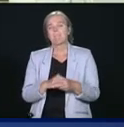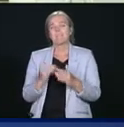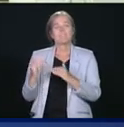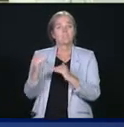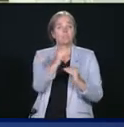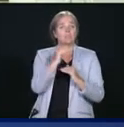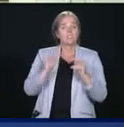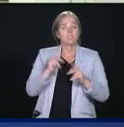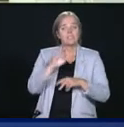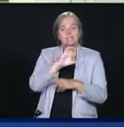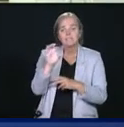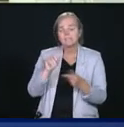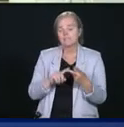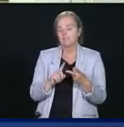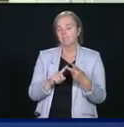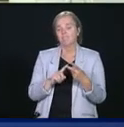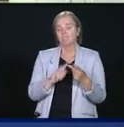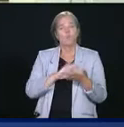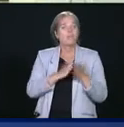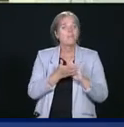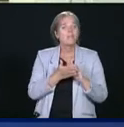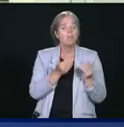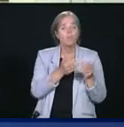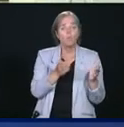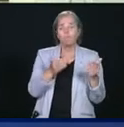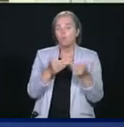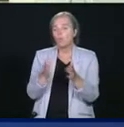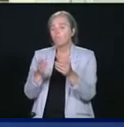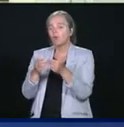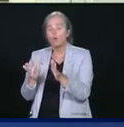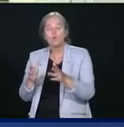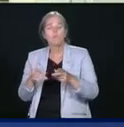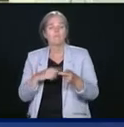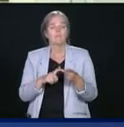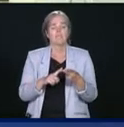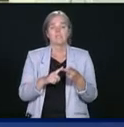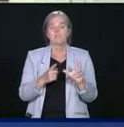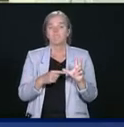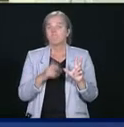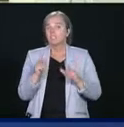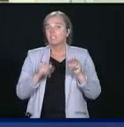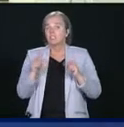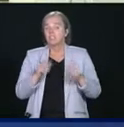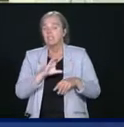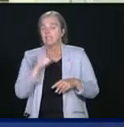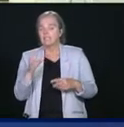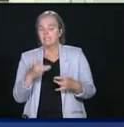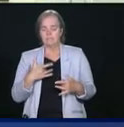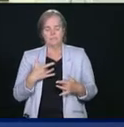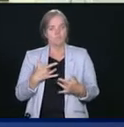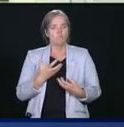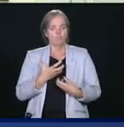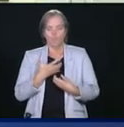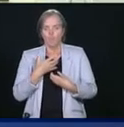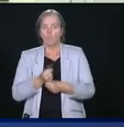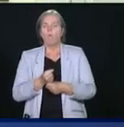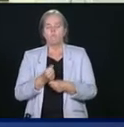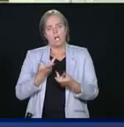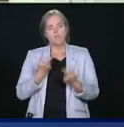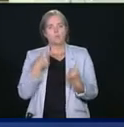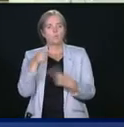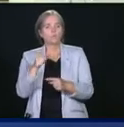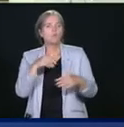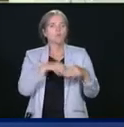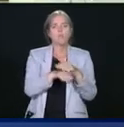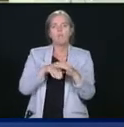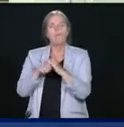la confiance de rouvrir et aux gens la confiance de franchir ces portes, nous devons coopérer sur les tests à l'échelle